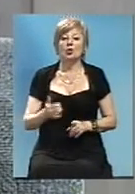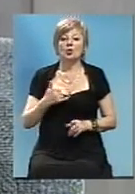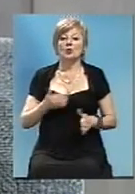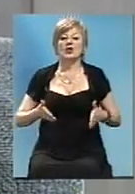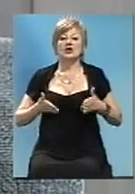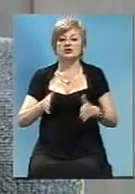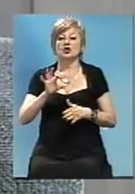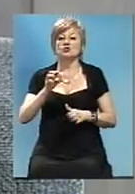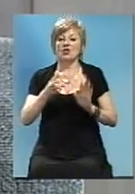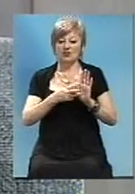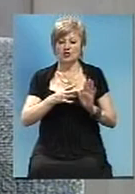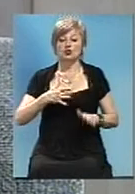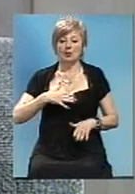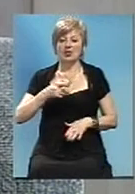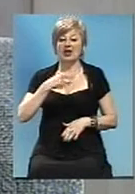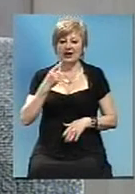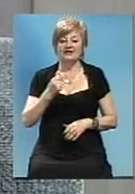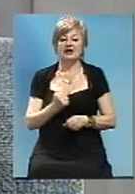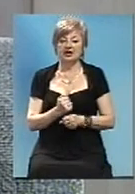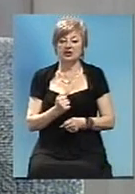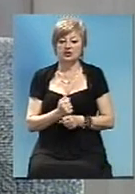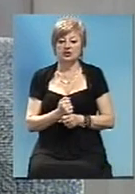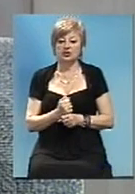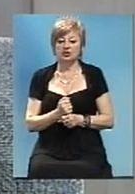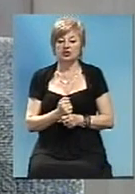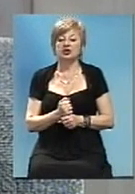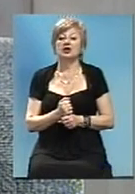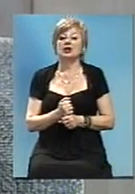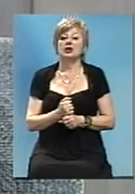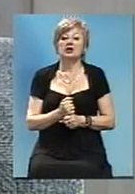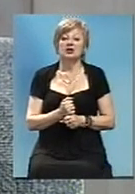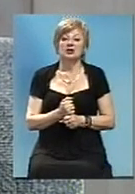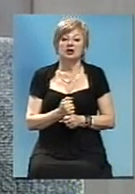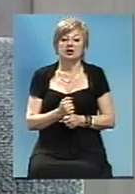дорога 08, о которой мы говорили, которую делали турки, Анур, это